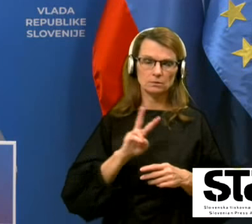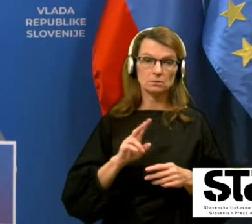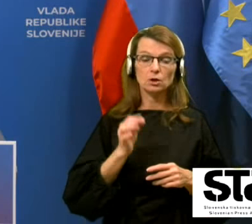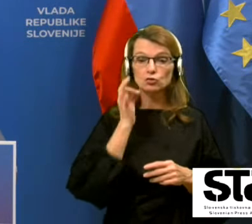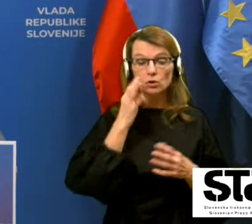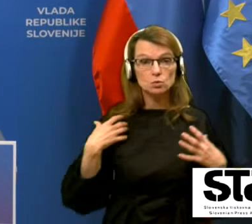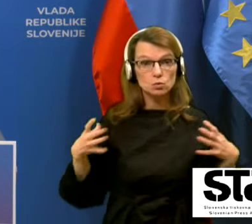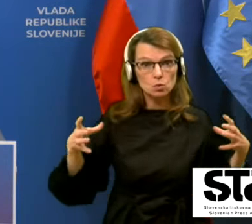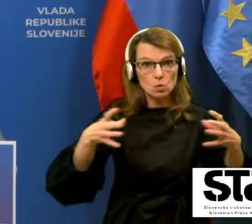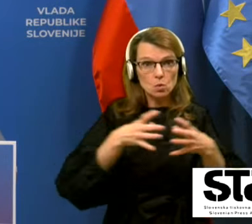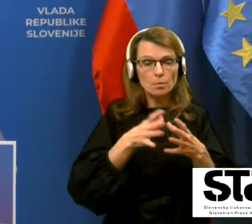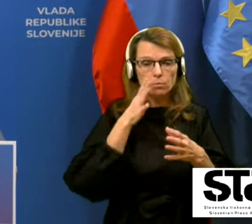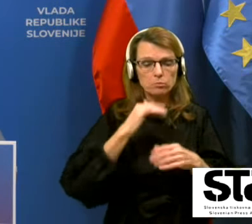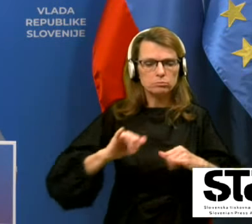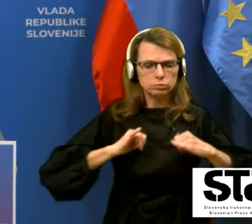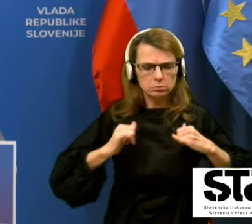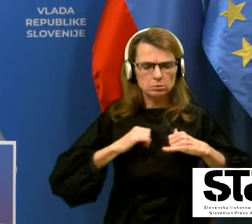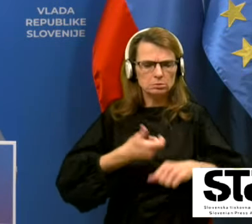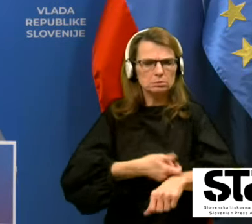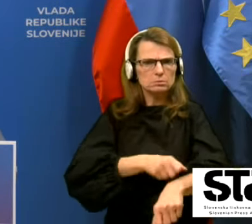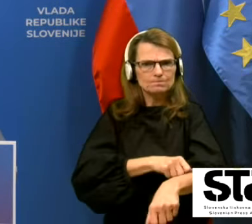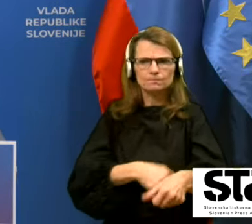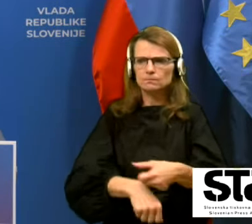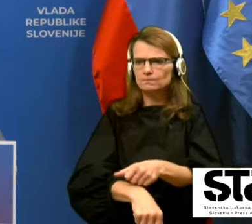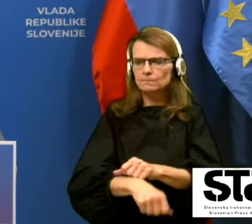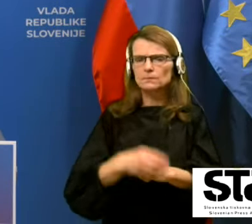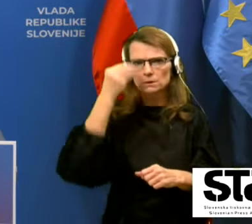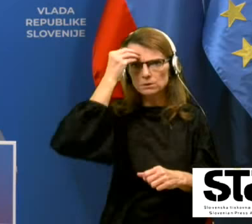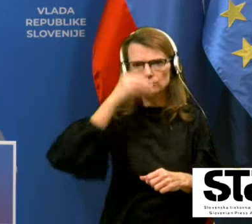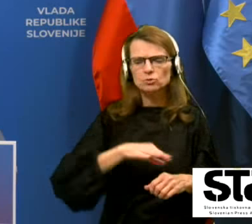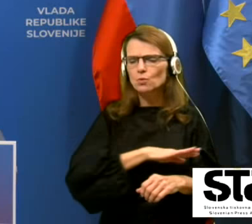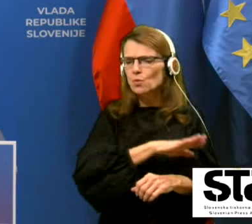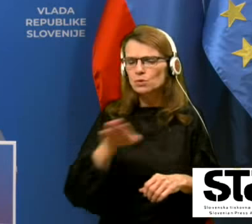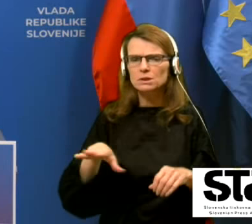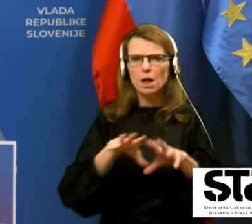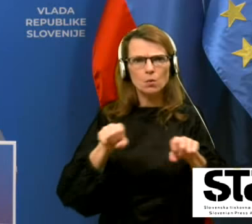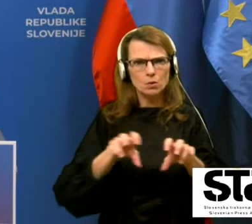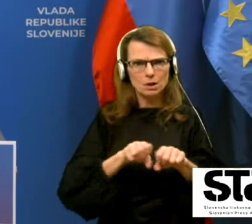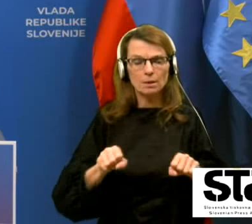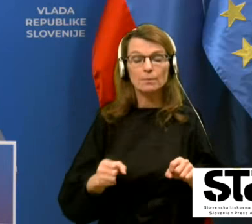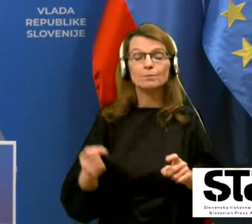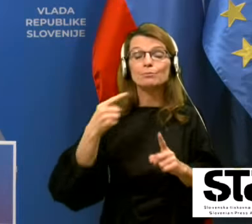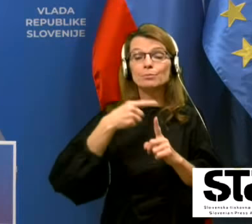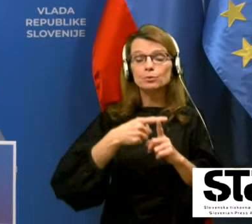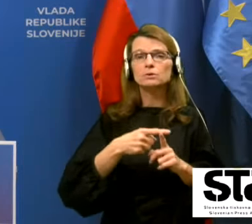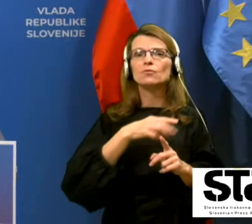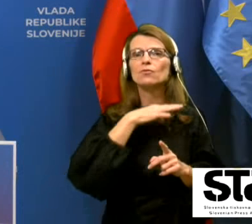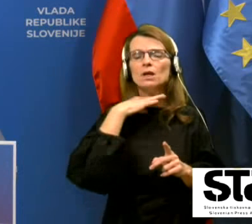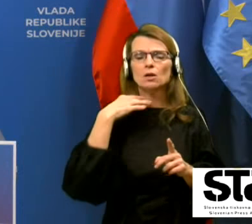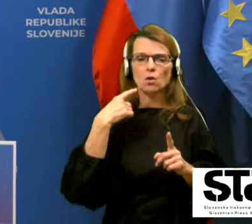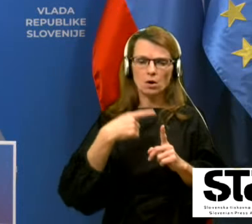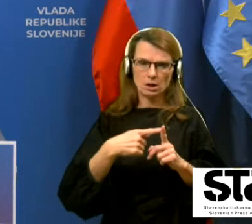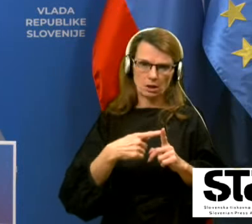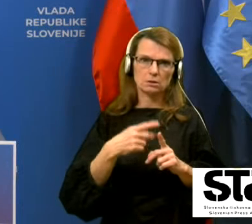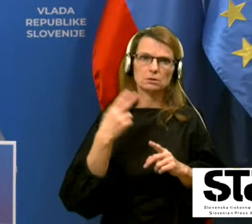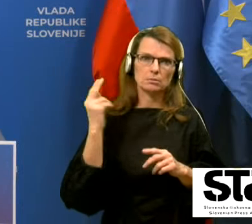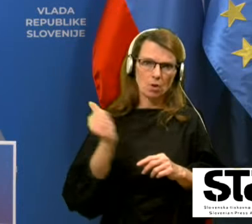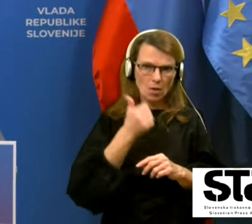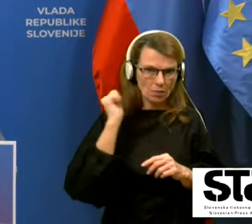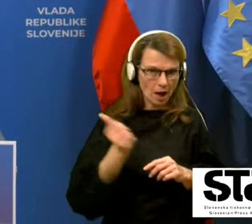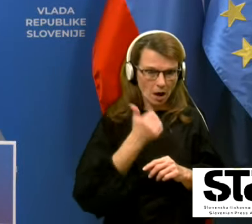upoštevanjem vseh ukrepov. Poleg vsega tega, kar velikokrat ponavljamo, se pravi